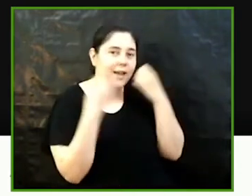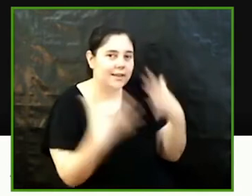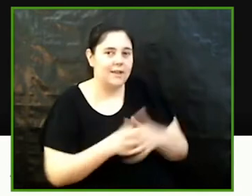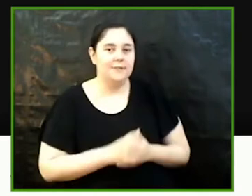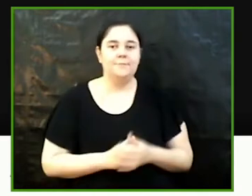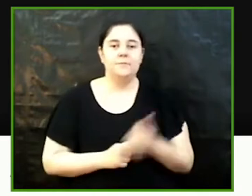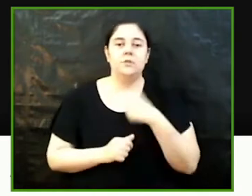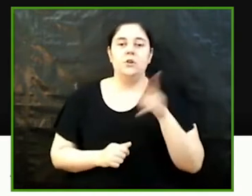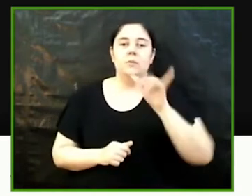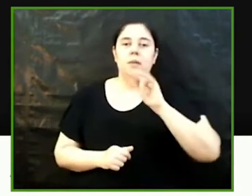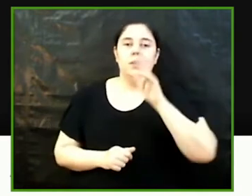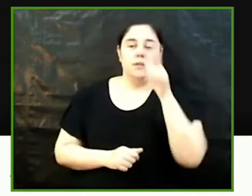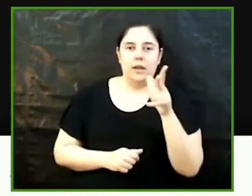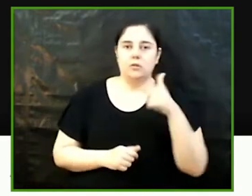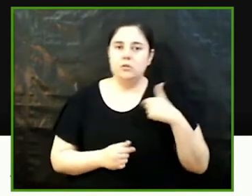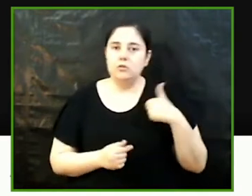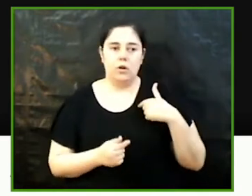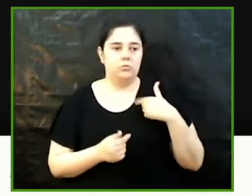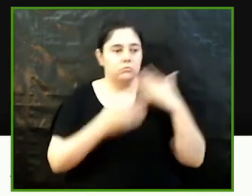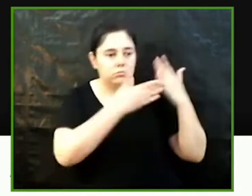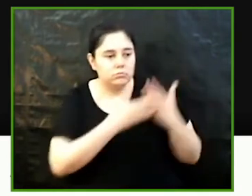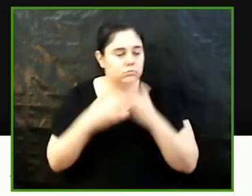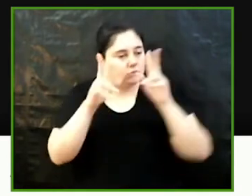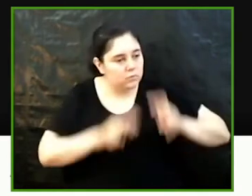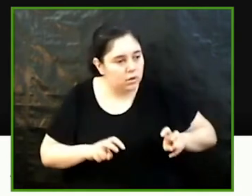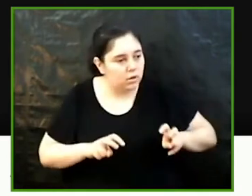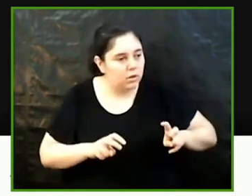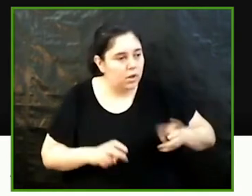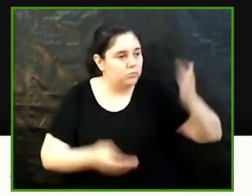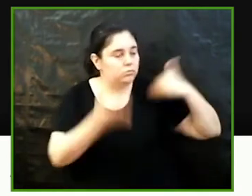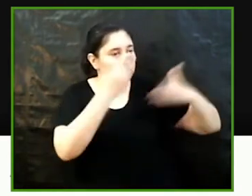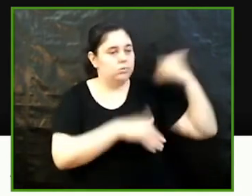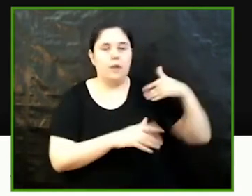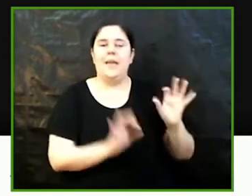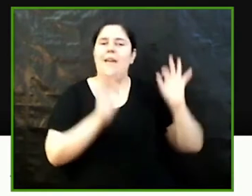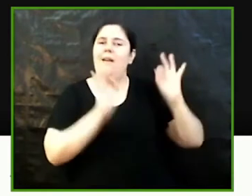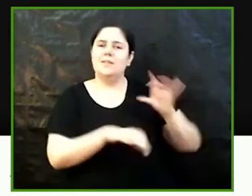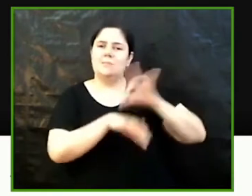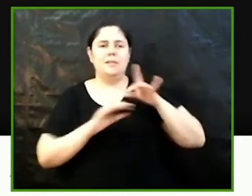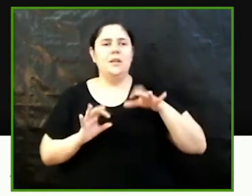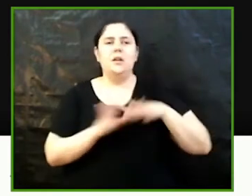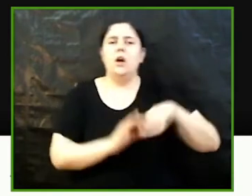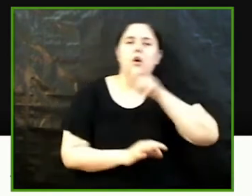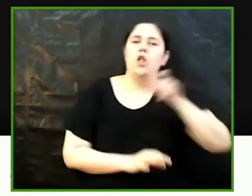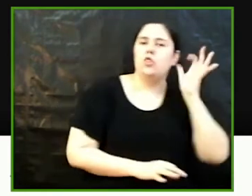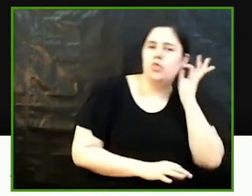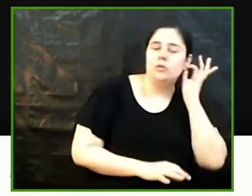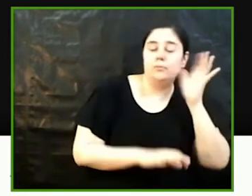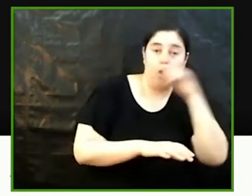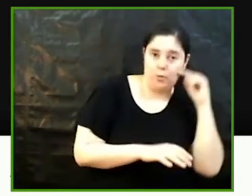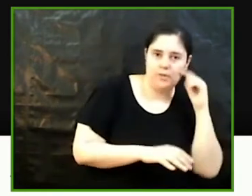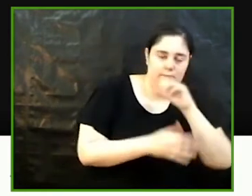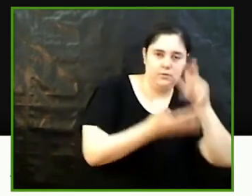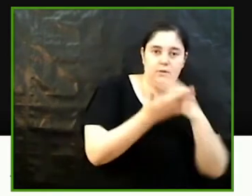que des dels seus inicis tradicionalment sempre s'ha associat molt la malaltia als homes associant un paper residual a les dones que